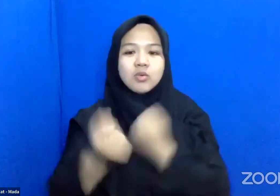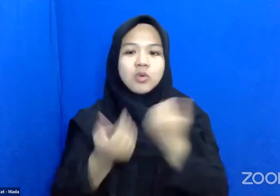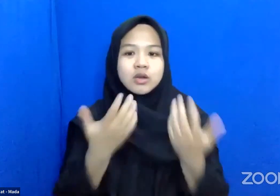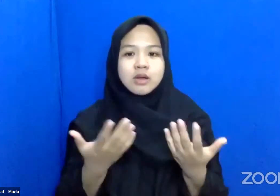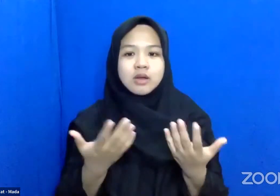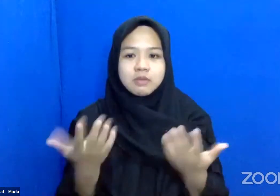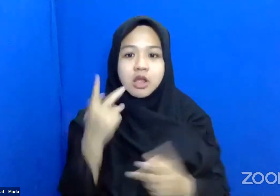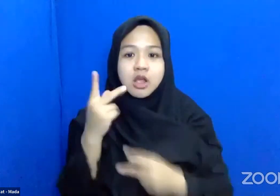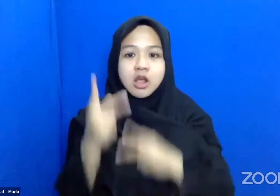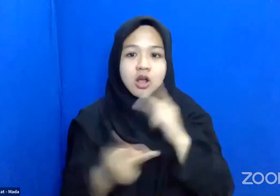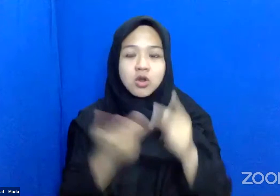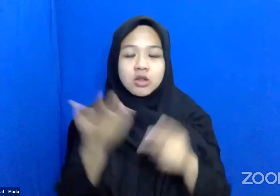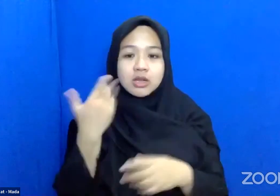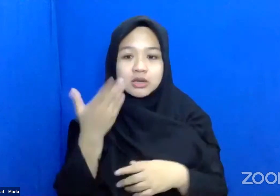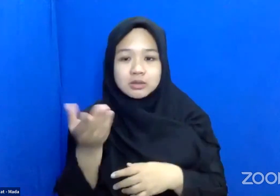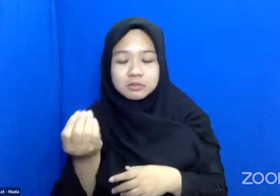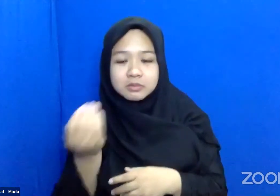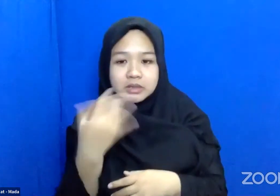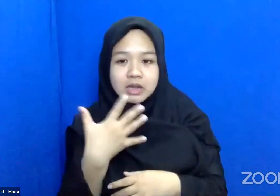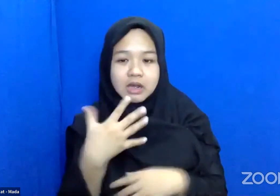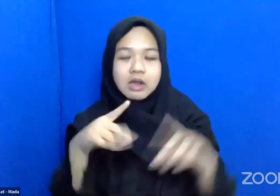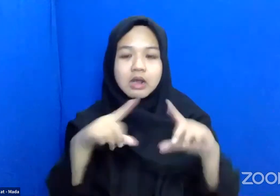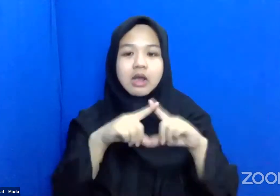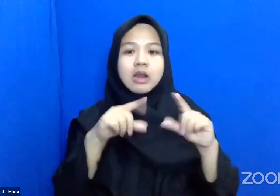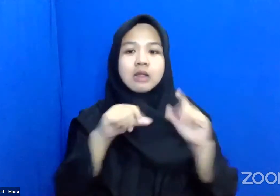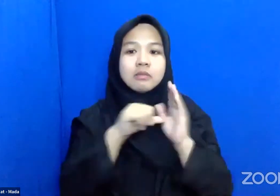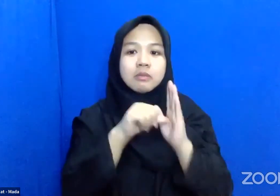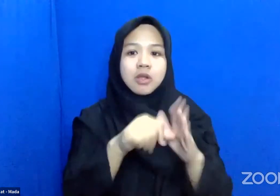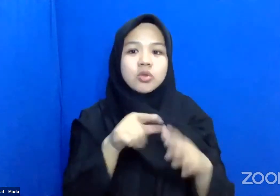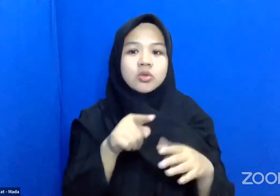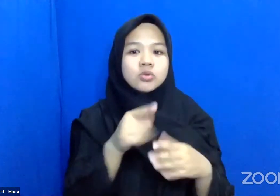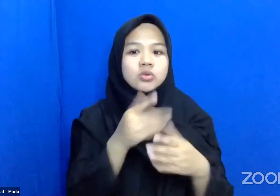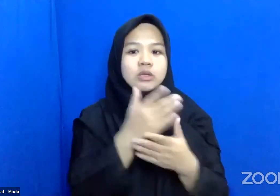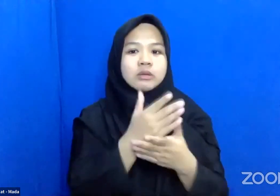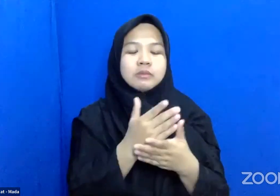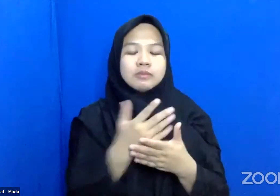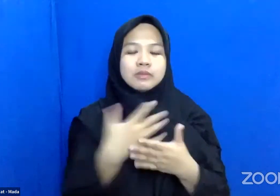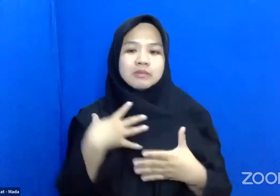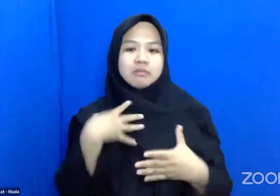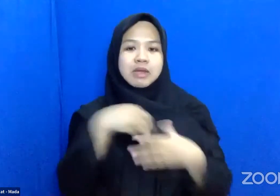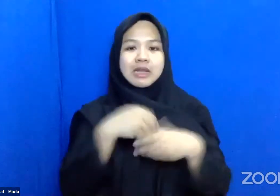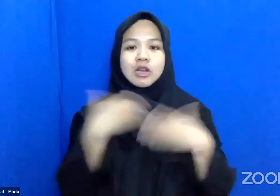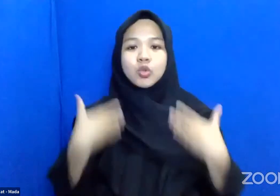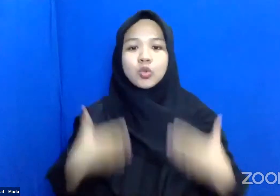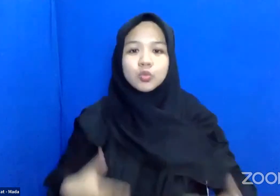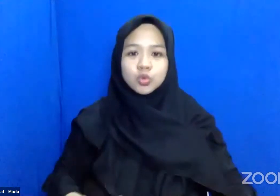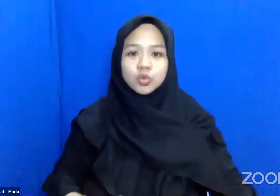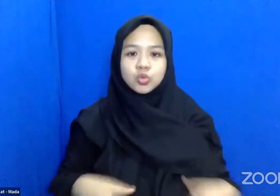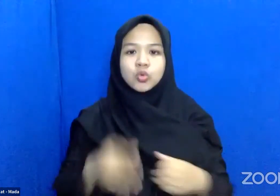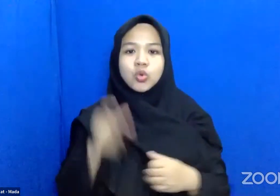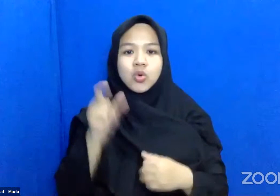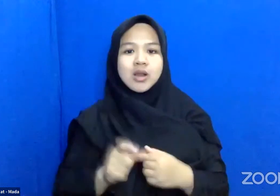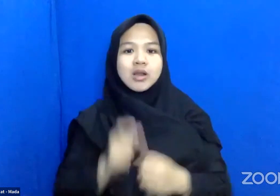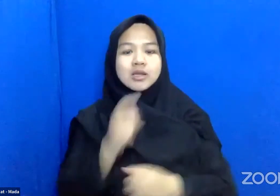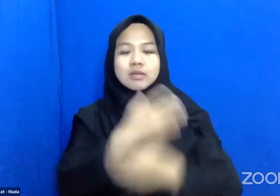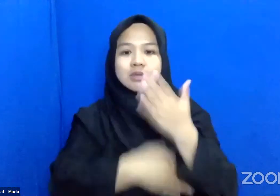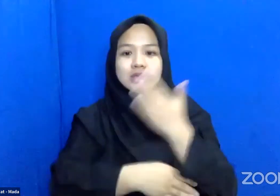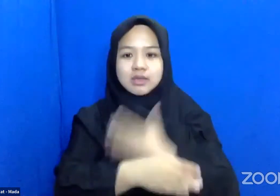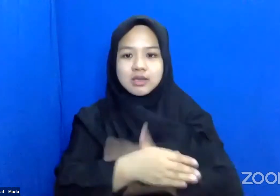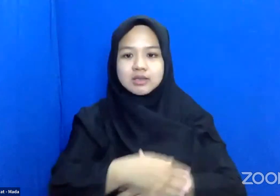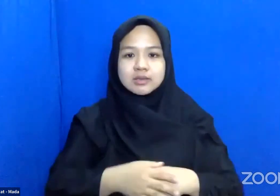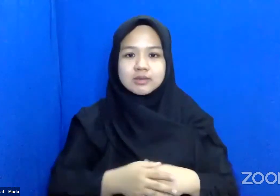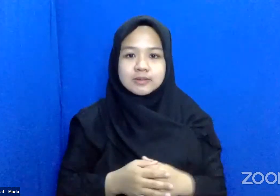Anda Tadi Mengatakan Bahwa Alat Bantu Itu Juga Bagian Dari Tubuh Orang Dengan Disabilitas